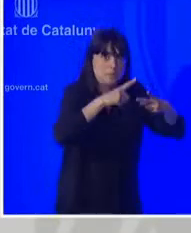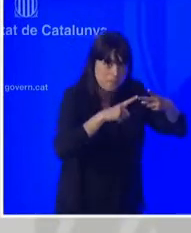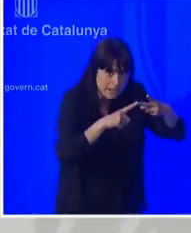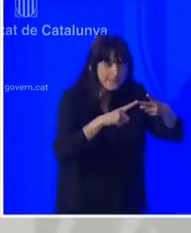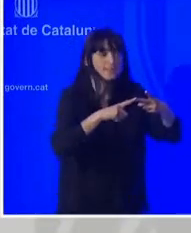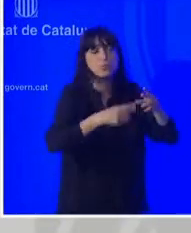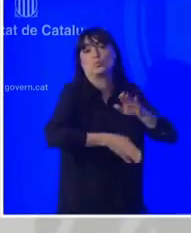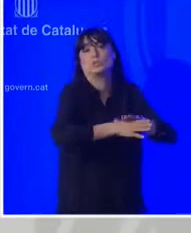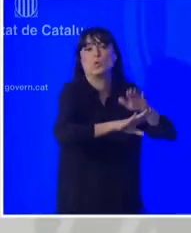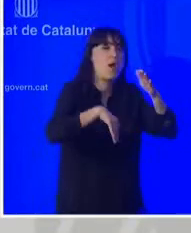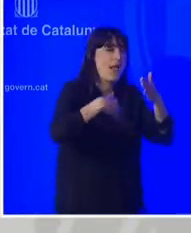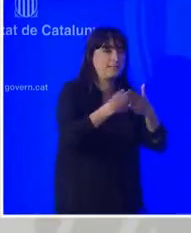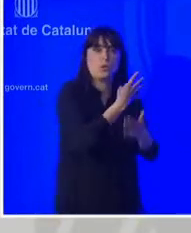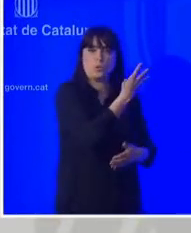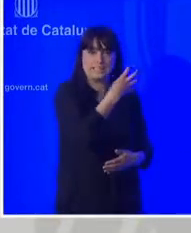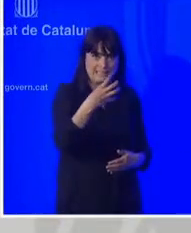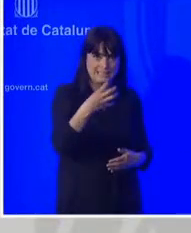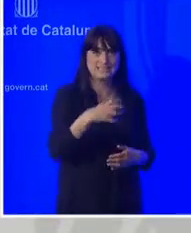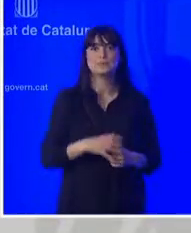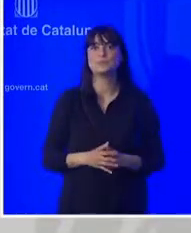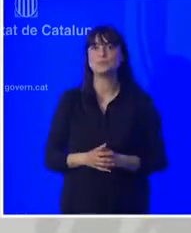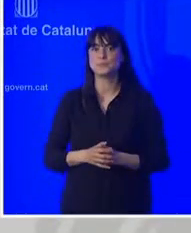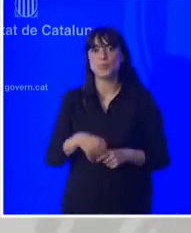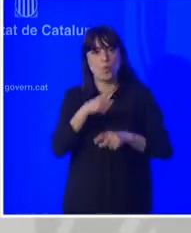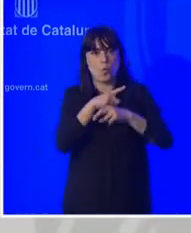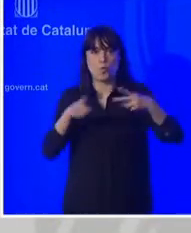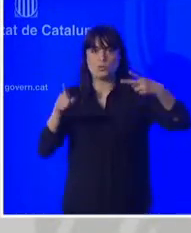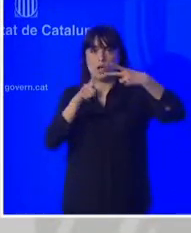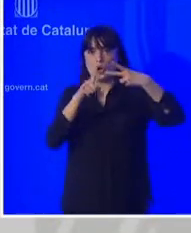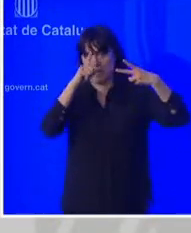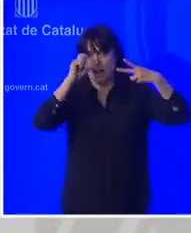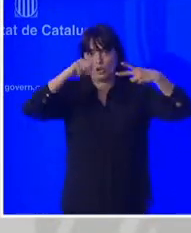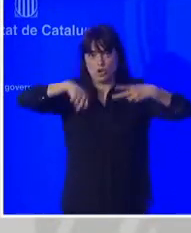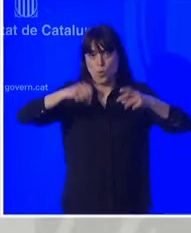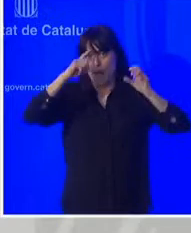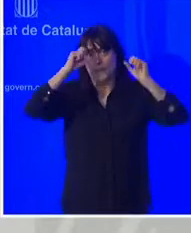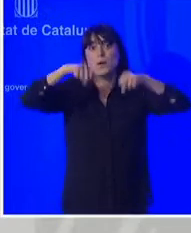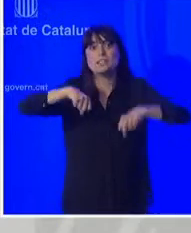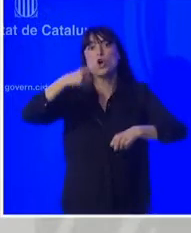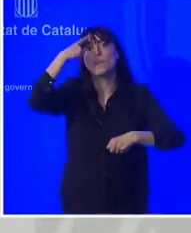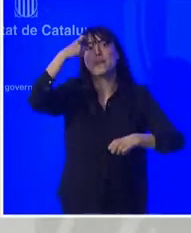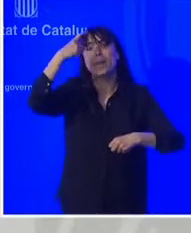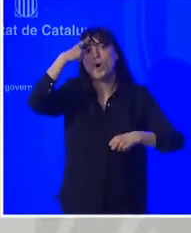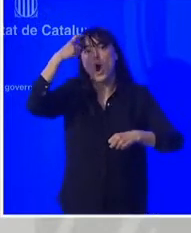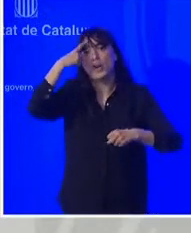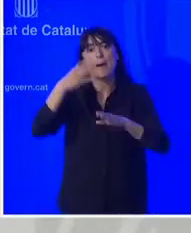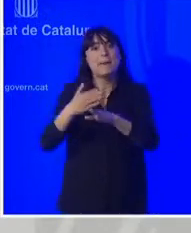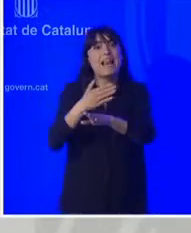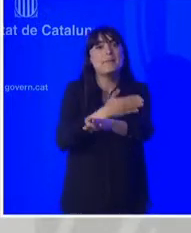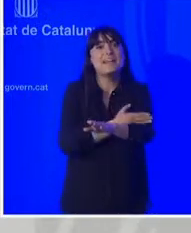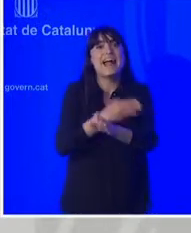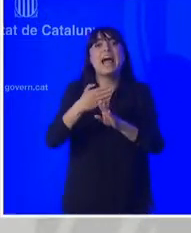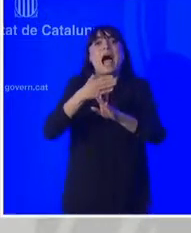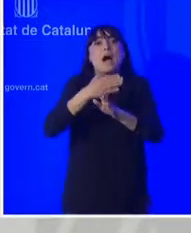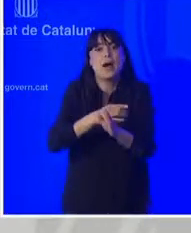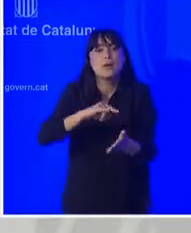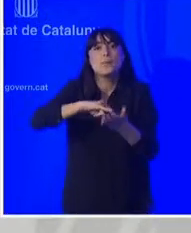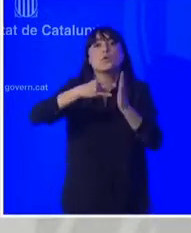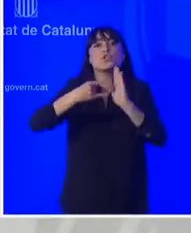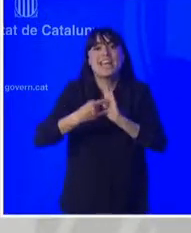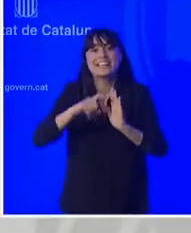Un altre acord adoptat avui ha estat l'aprovació de la memòria preliminar de l'avantprojecte de llei de l'Institut Català del Sol.